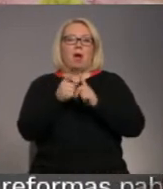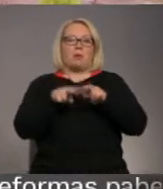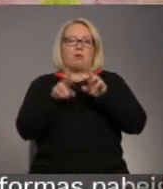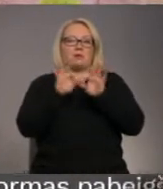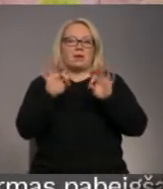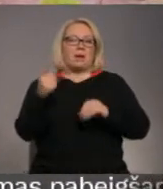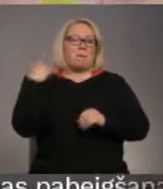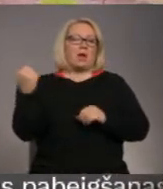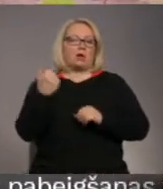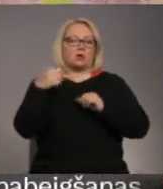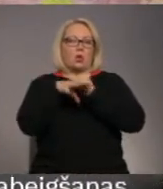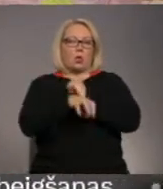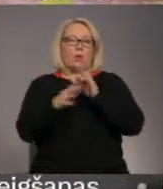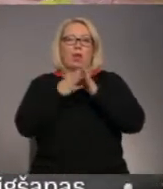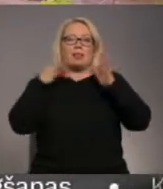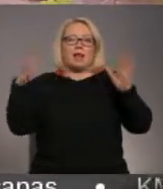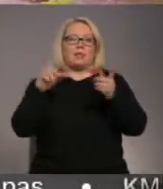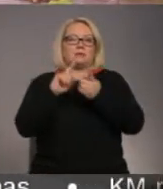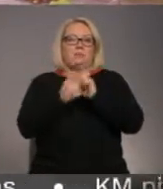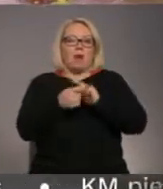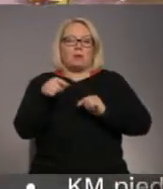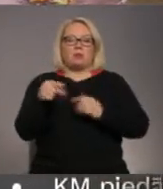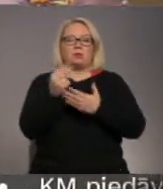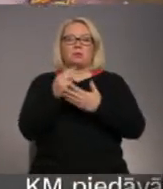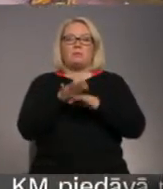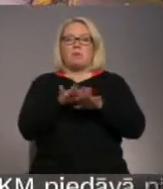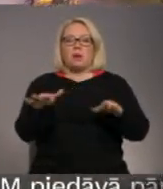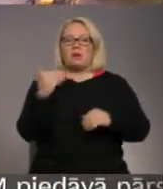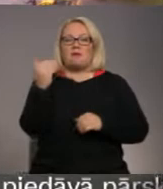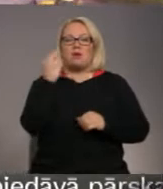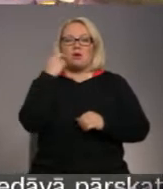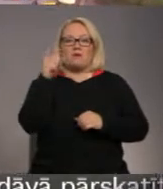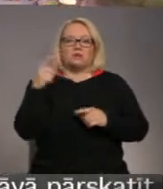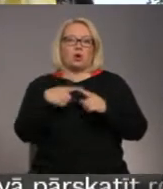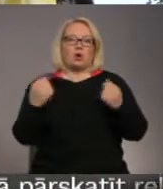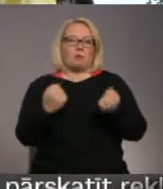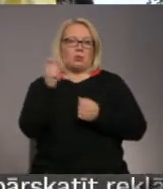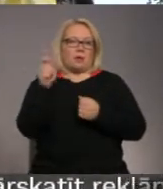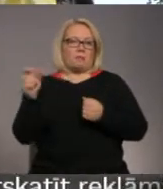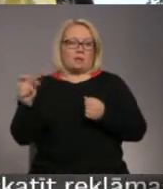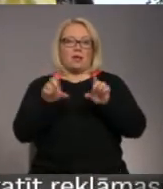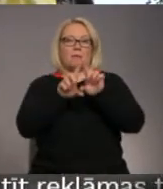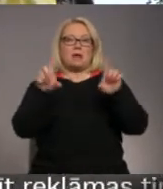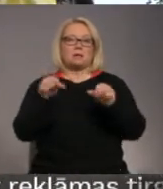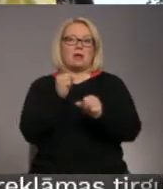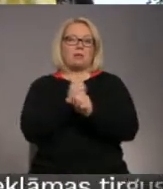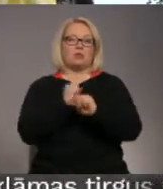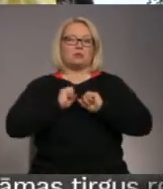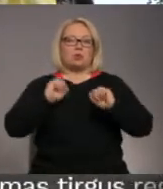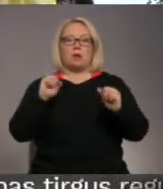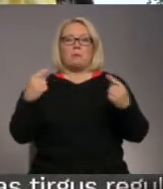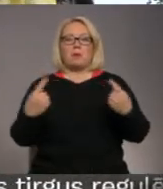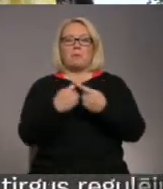pēnā gada nogalē. Lielas pārmaiņas šis gads nozīmē arī bērniem, viņu vecākiem un darbiniekiem. Iestādes darbs tika nodrošināts